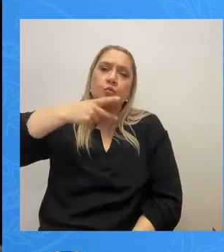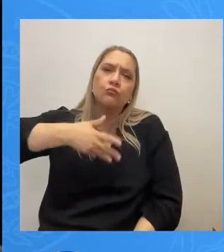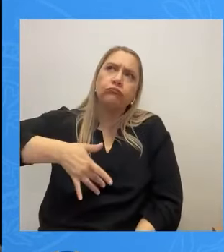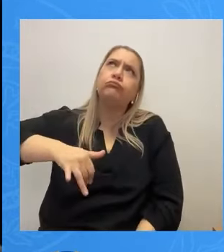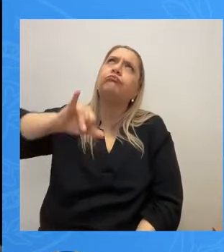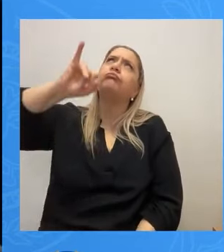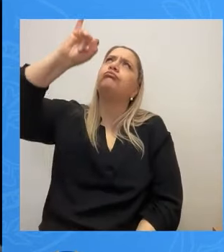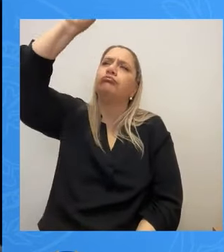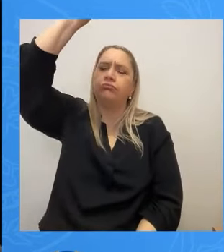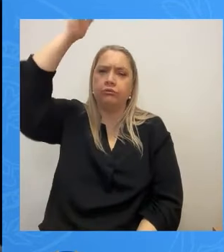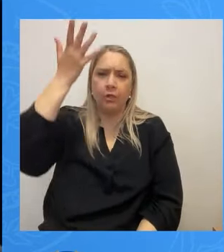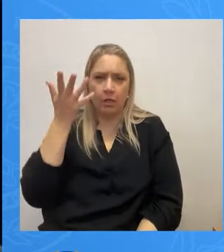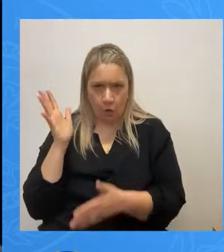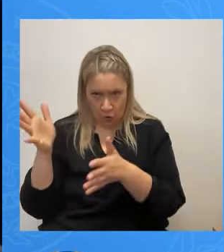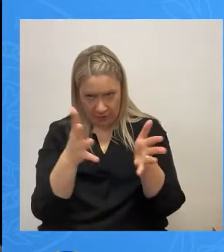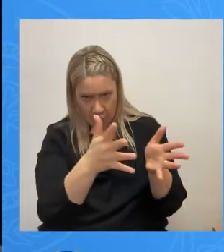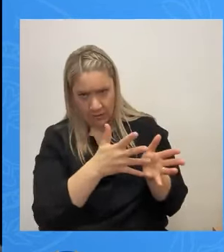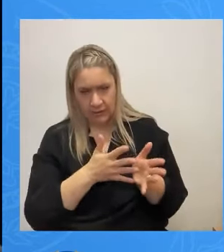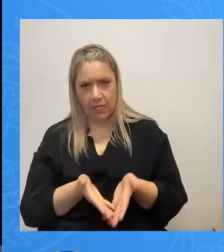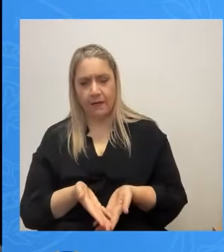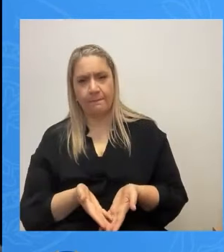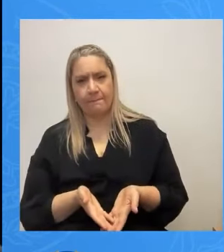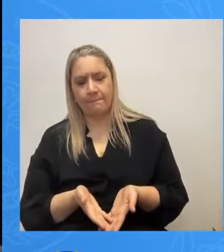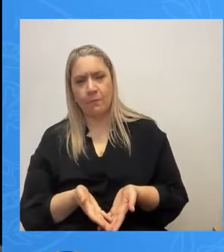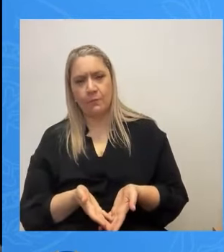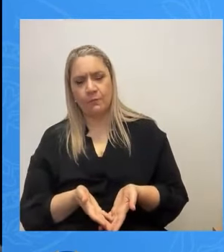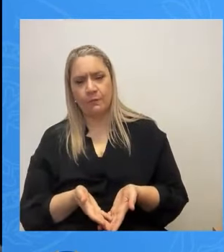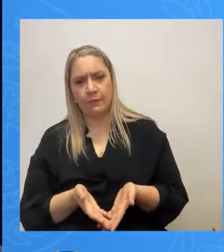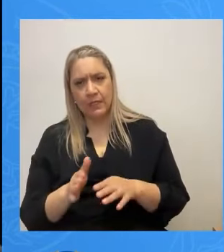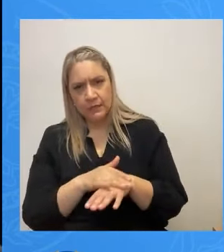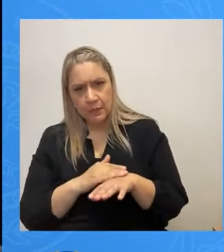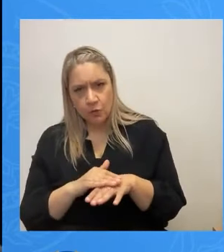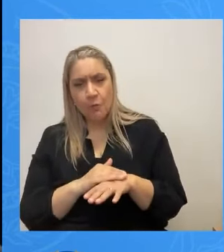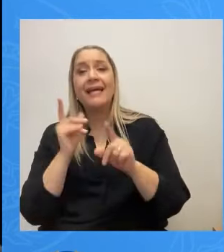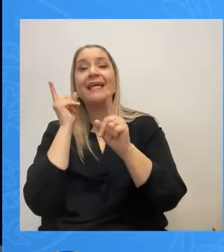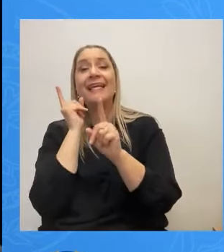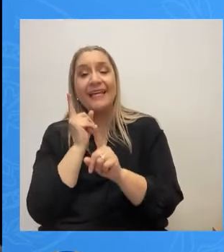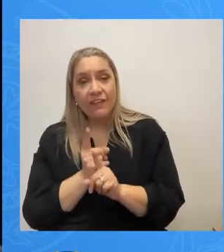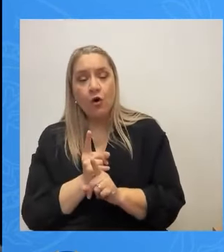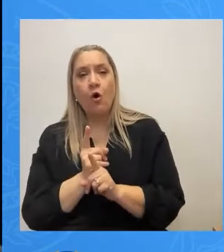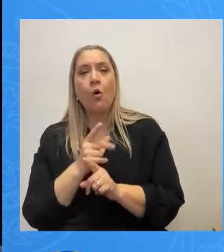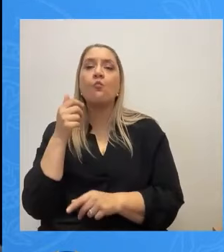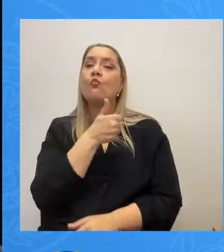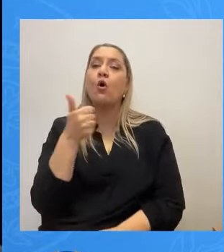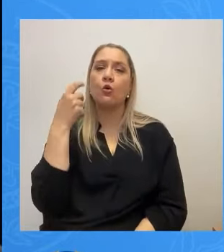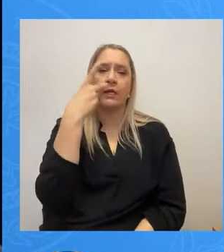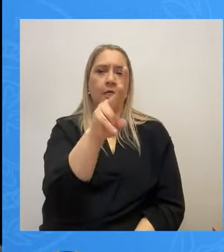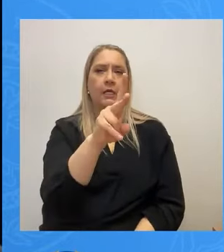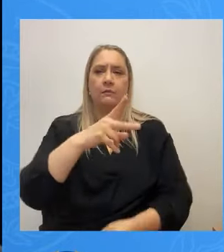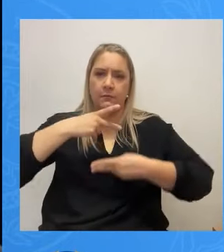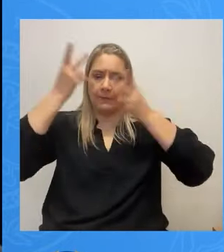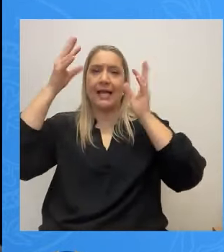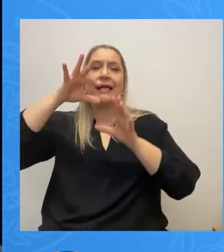κοροϊδευόμαστε εδώ πέρα. Και ταυτόχρονα με ειδικό καθεστώς που ισχύει μόνο εκεί, κατ'